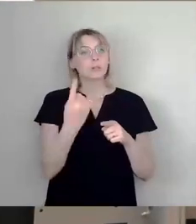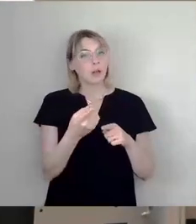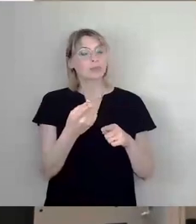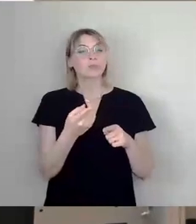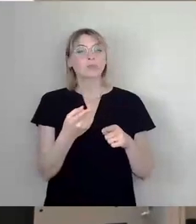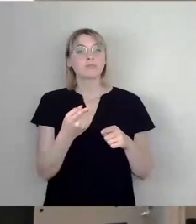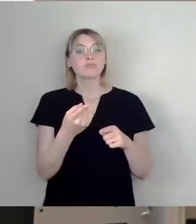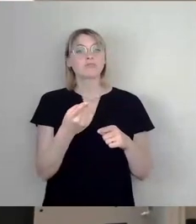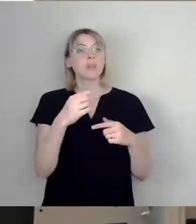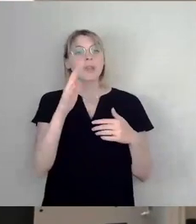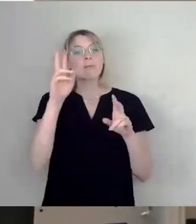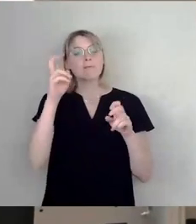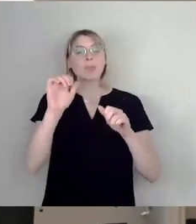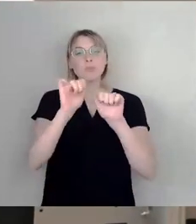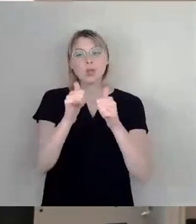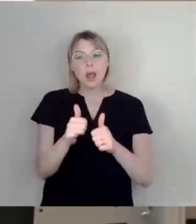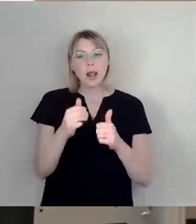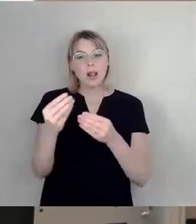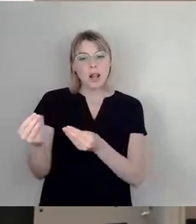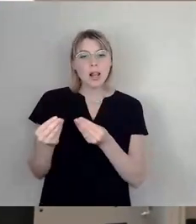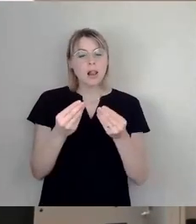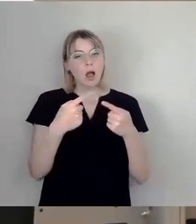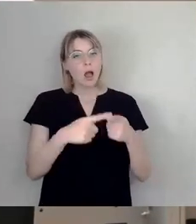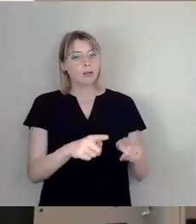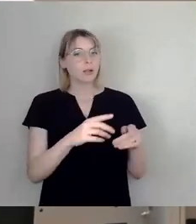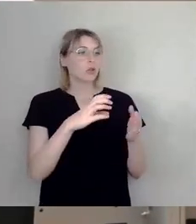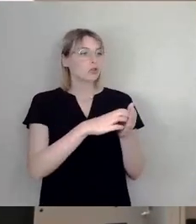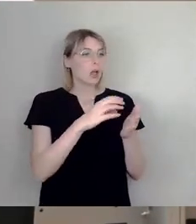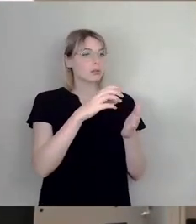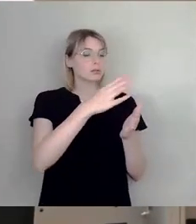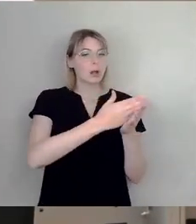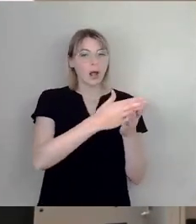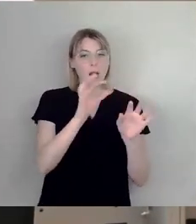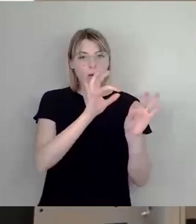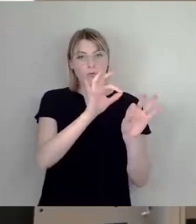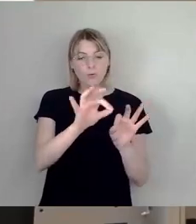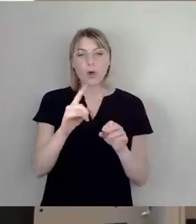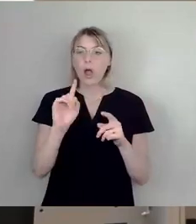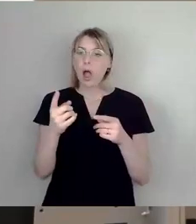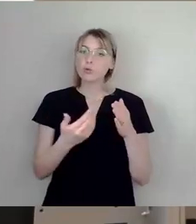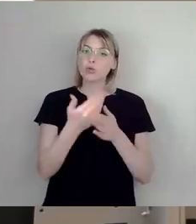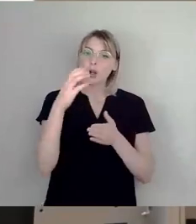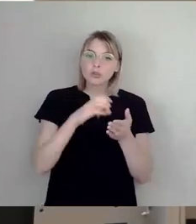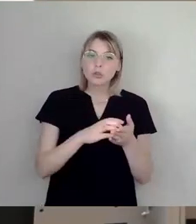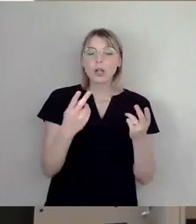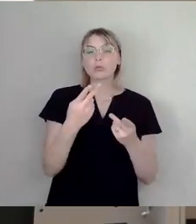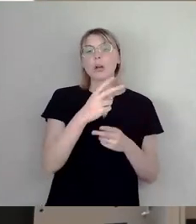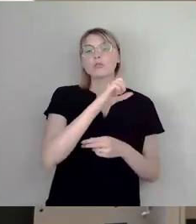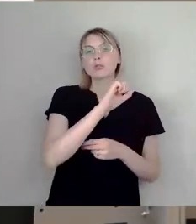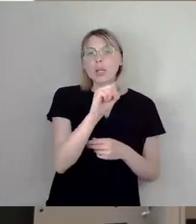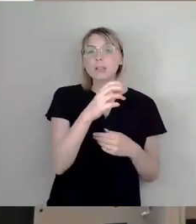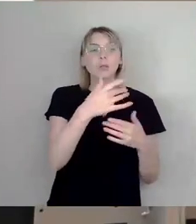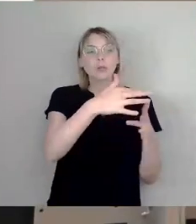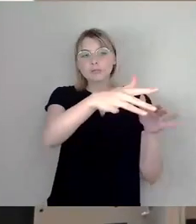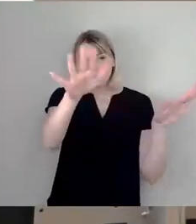als Modell für alle überwärmten Stadtteile und realisieren eben auch in der Neustadt oder in Striesen oder sonst wo all diese schönen Dinge,